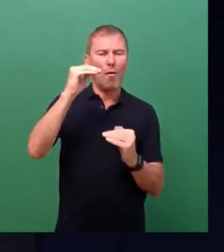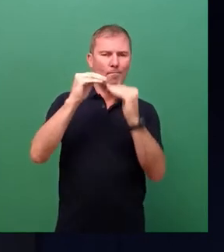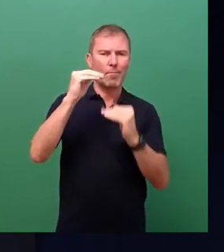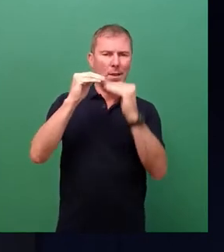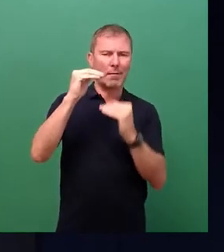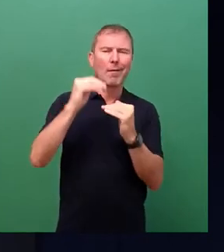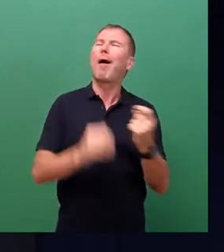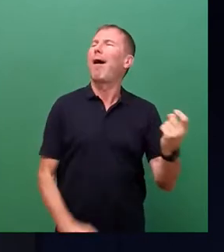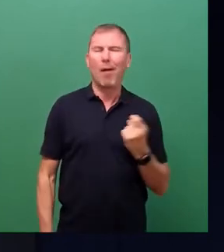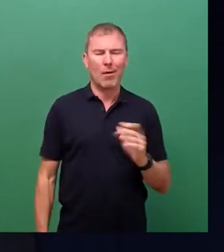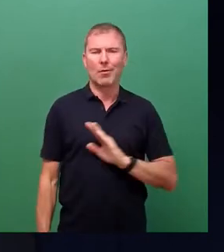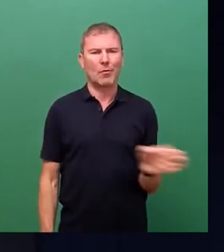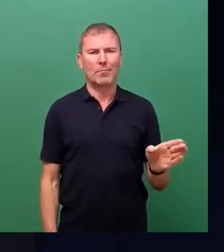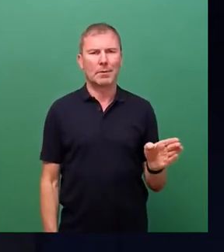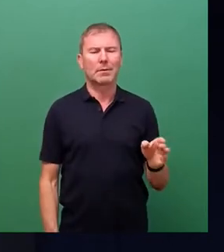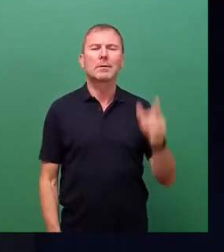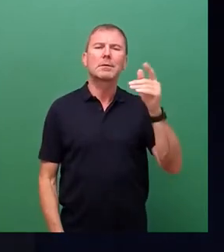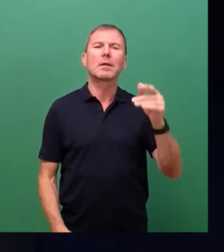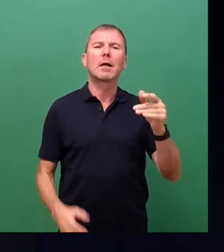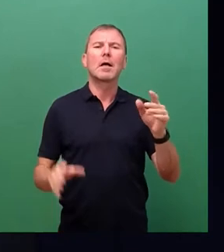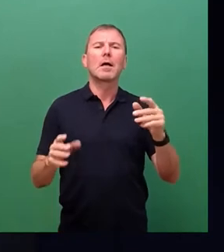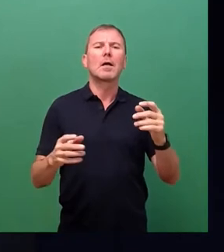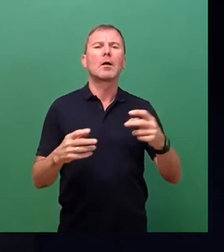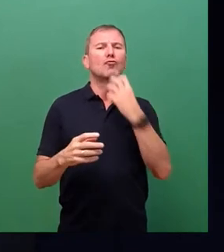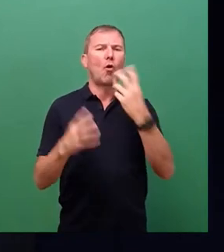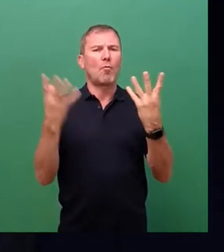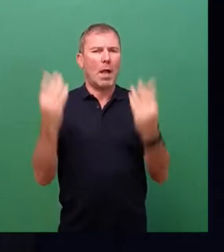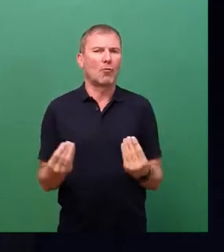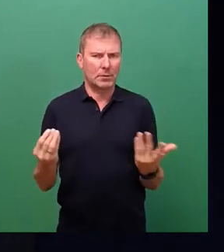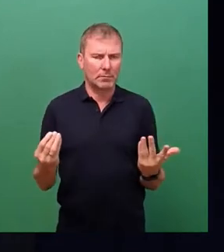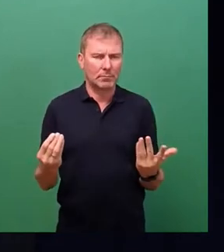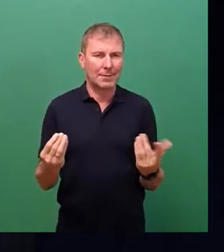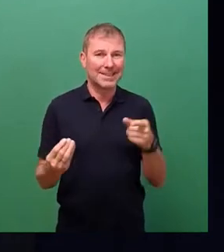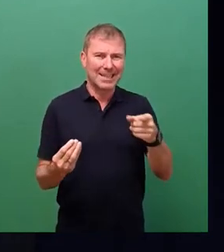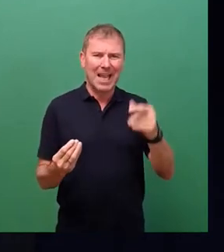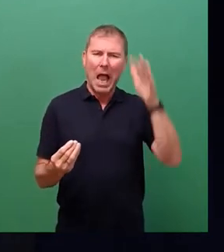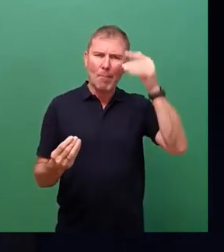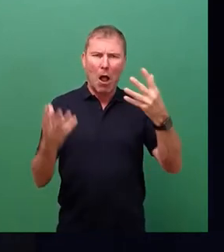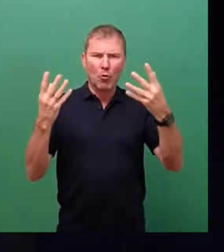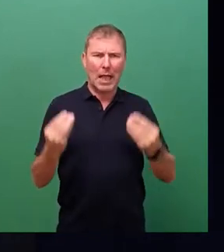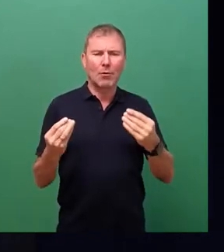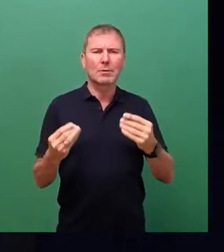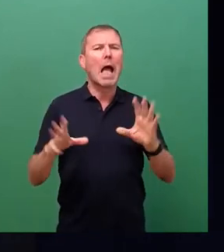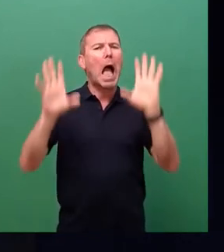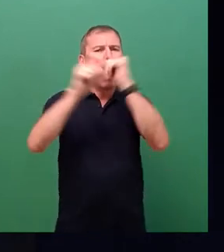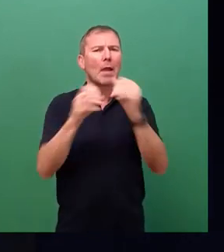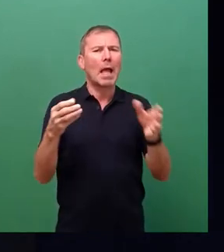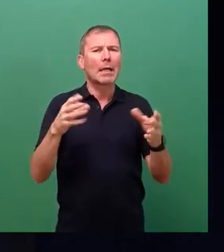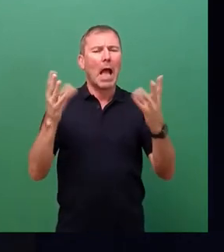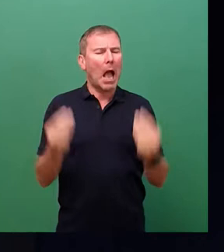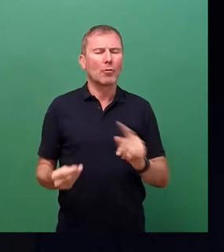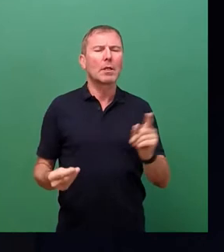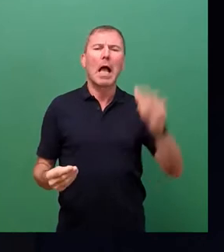haben, sogenannte Braunouts. Und die Gefahr, die in diesen Braunouts liegt, besteht darin, dass das Netz